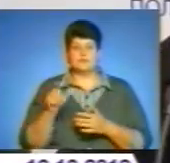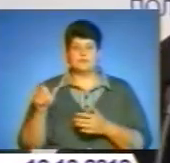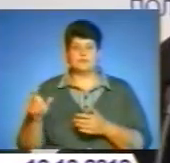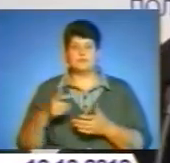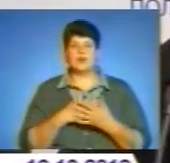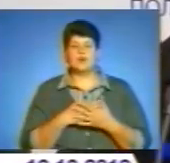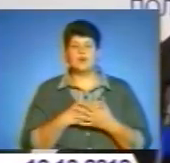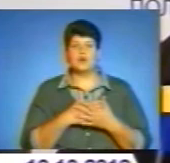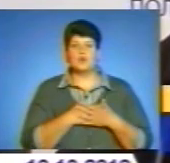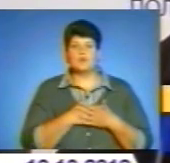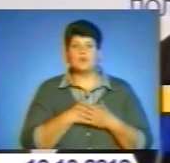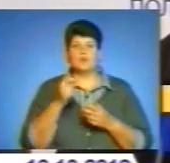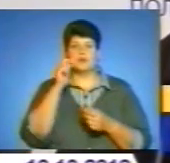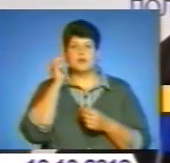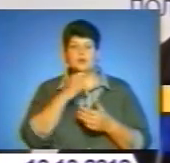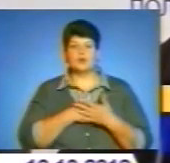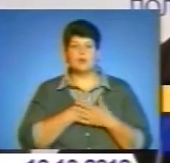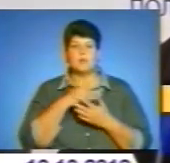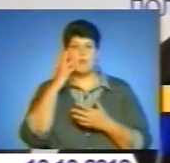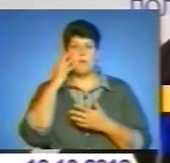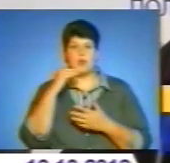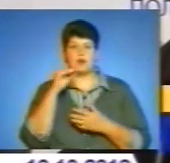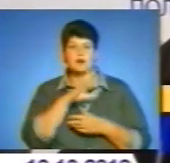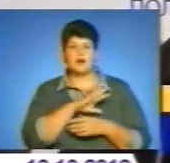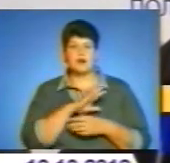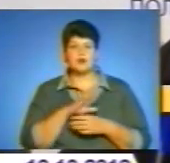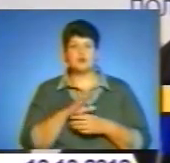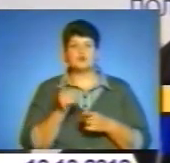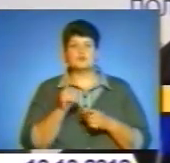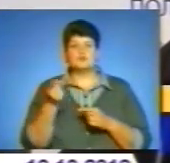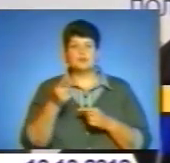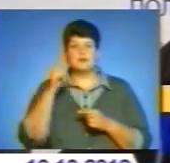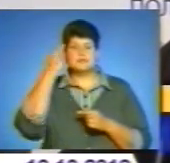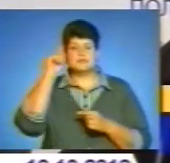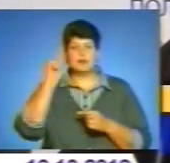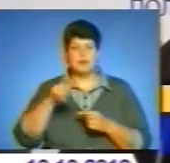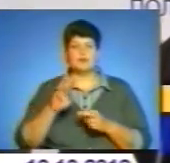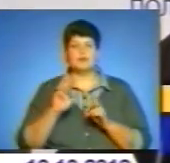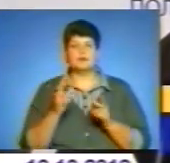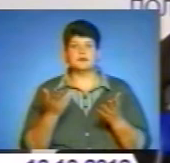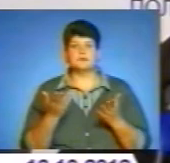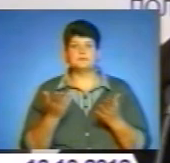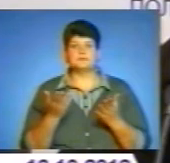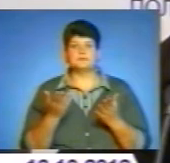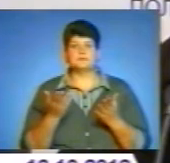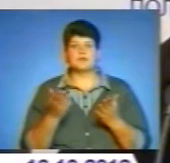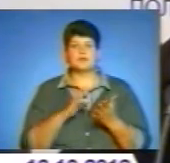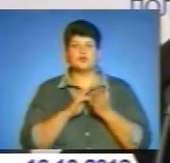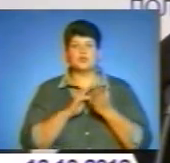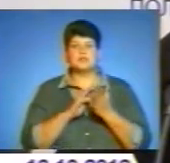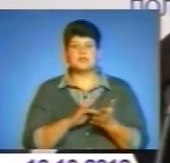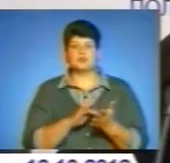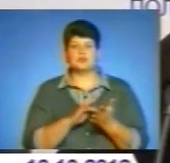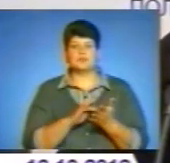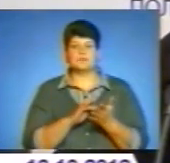товариства не тільки знайомлять тернополян із культури своєї нації, вони відкривають Тернопіль для своїх земляків. В будь-якому країну, але ми в будь-якому